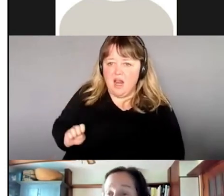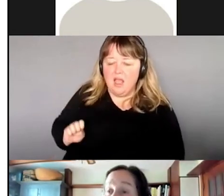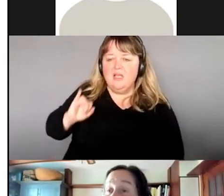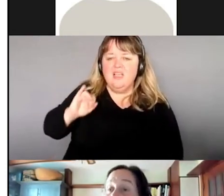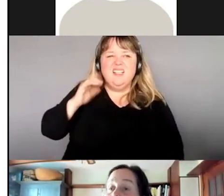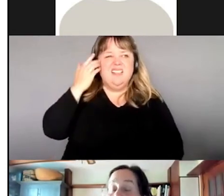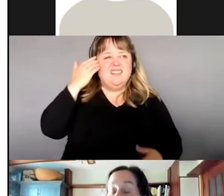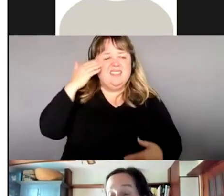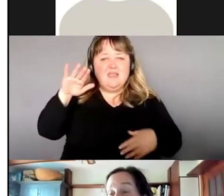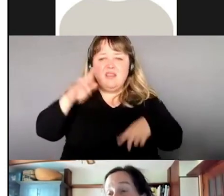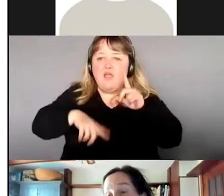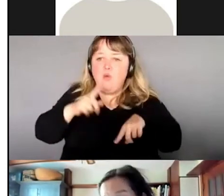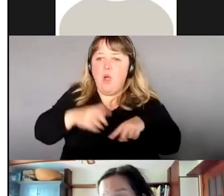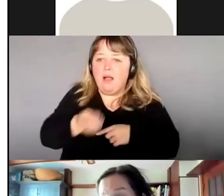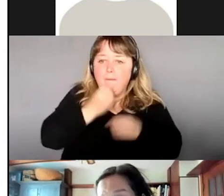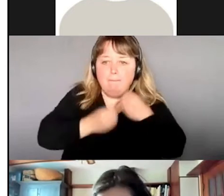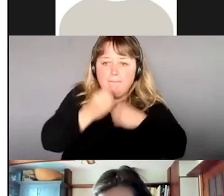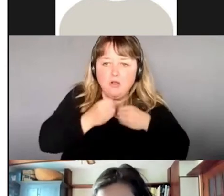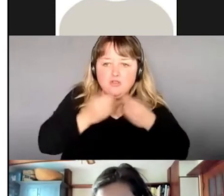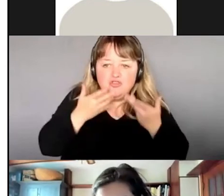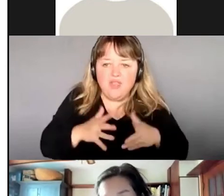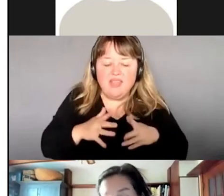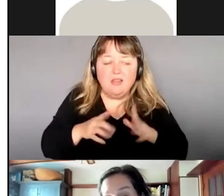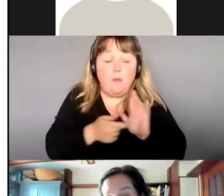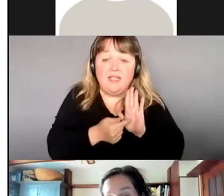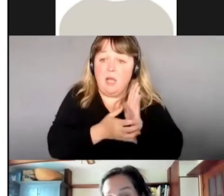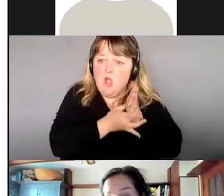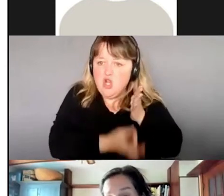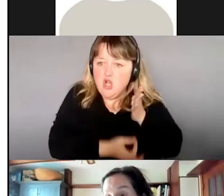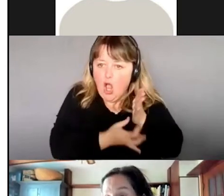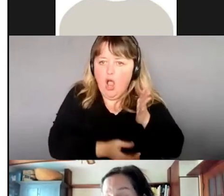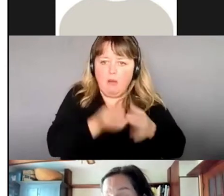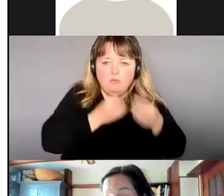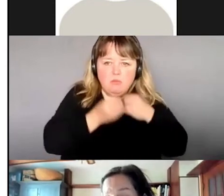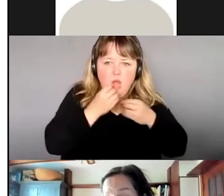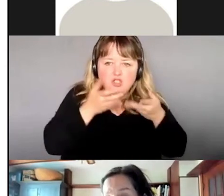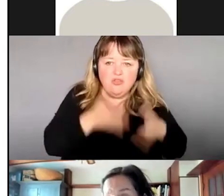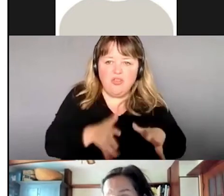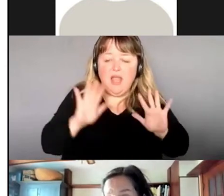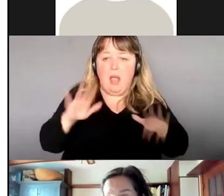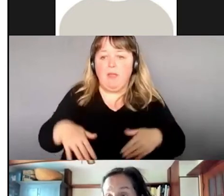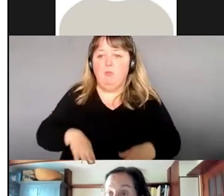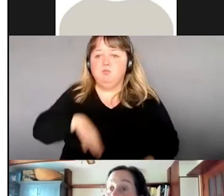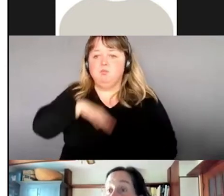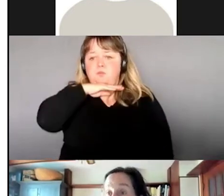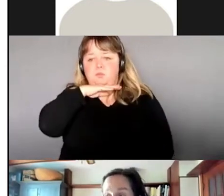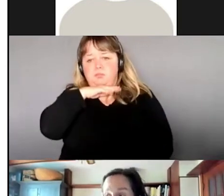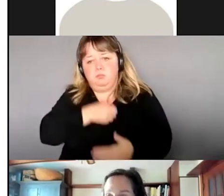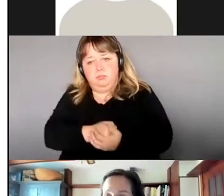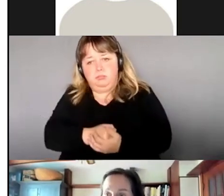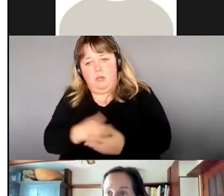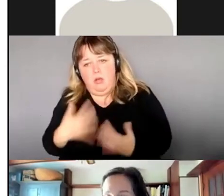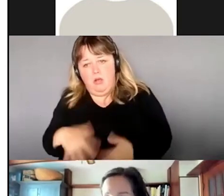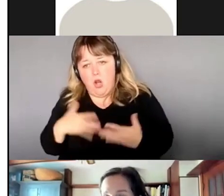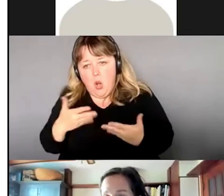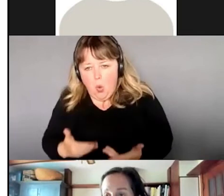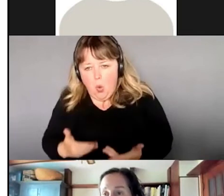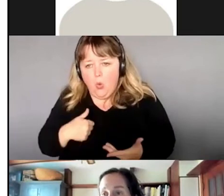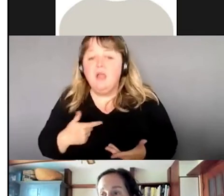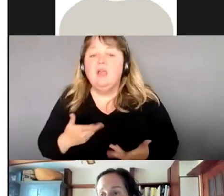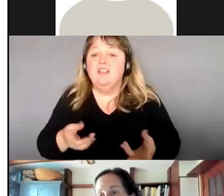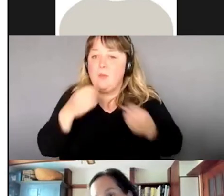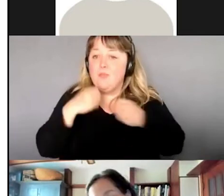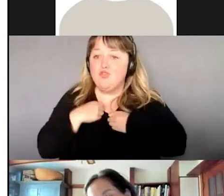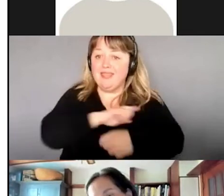mangé, surtout après avoir mangé du gras, ils vont avoir une amélioration en fait de leur énergie